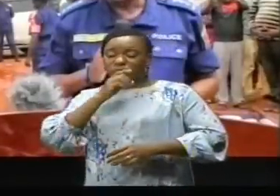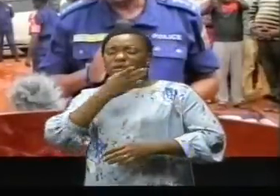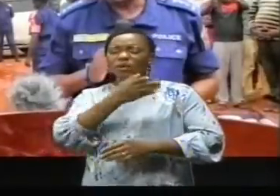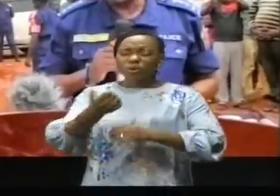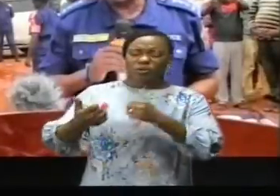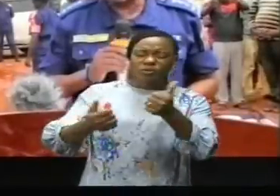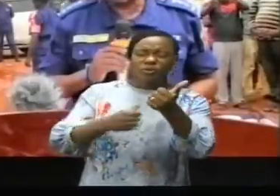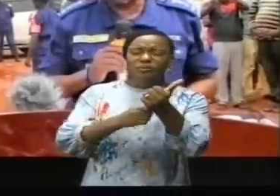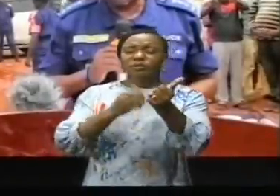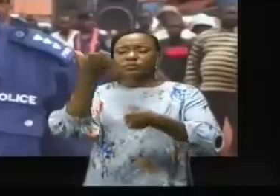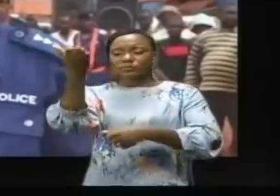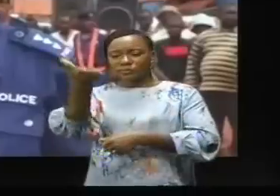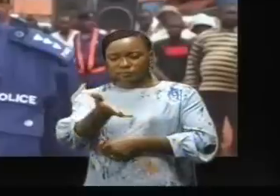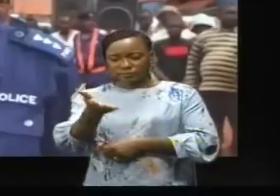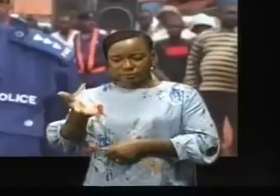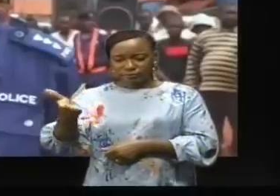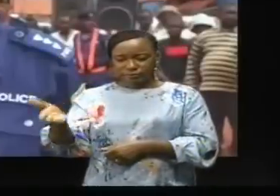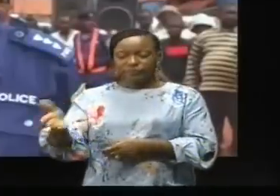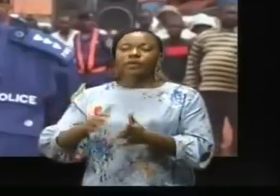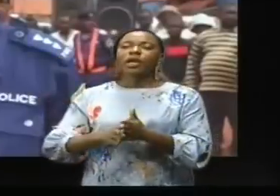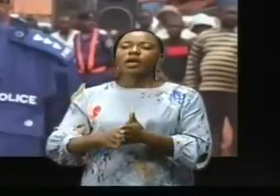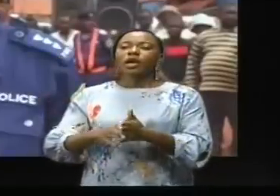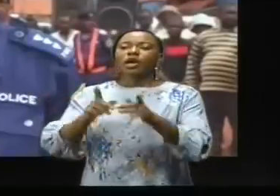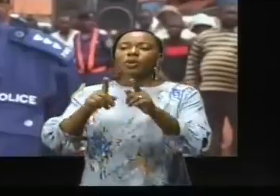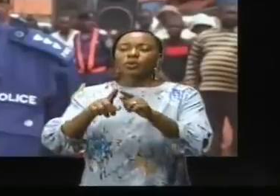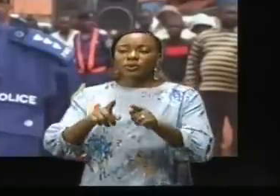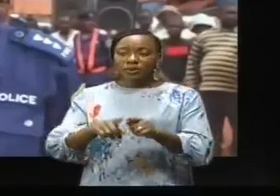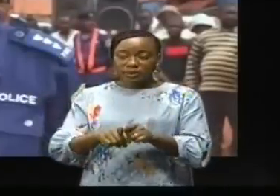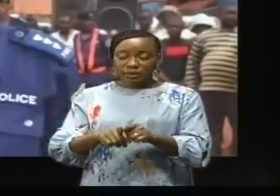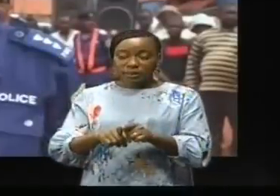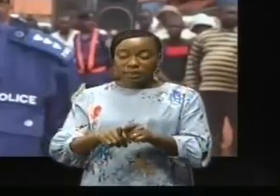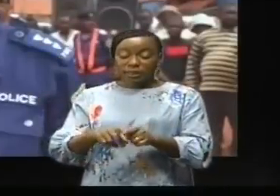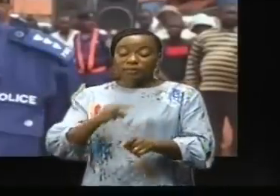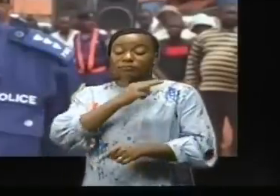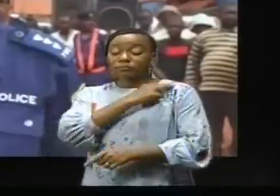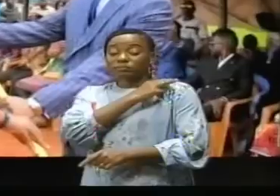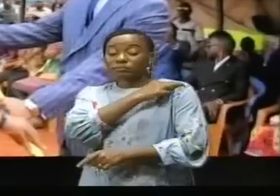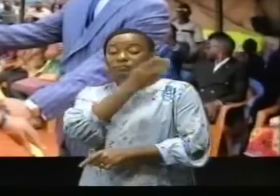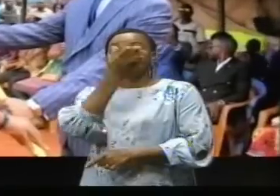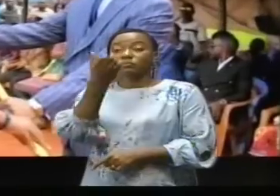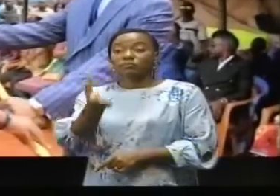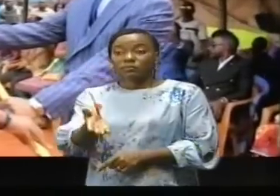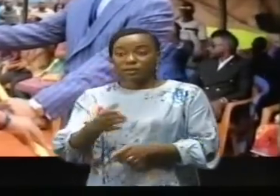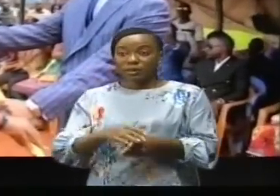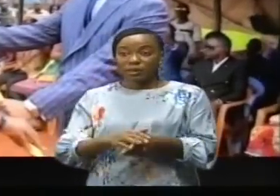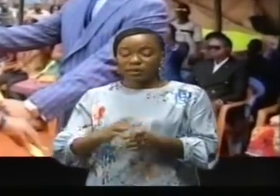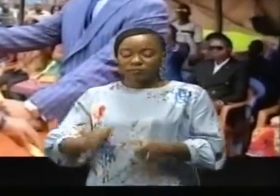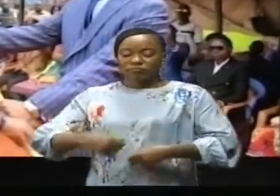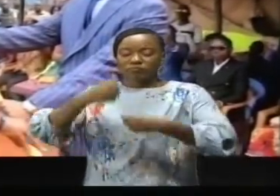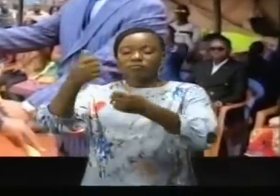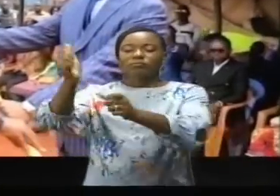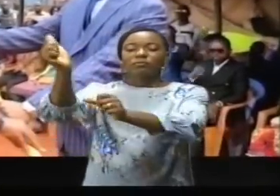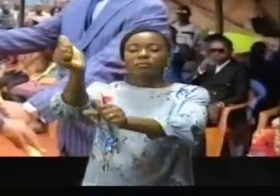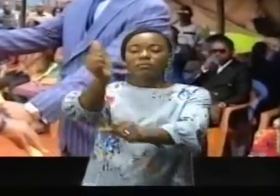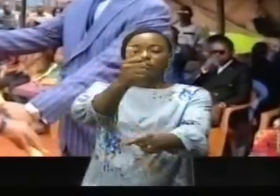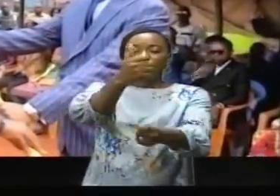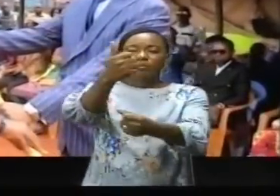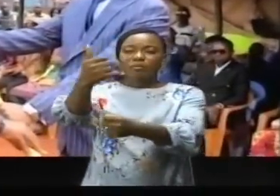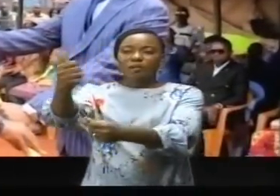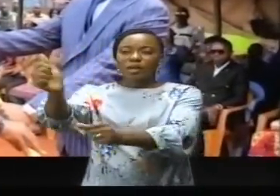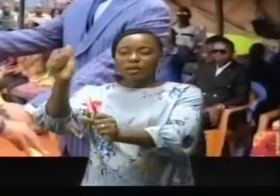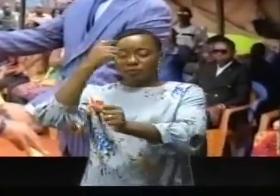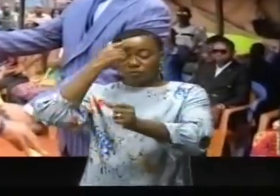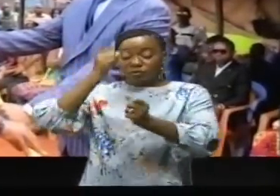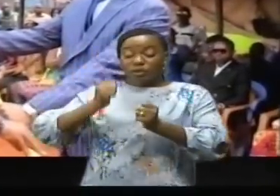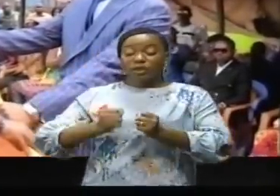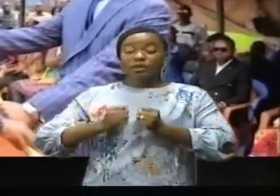commissaire principal provincial de la PNC Bazouélé, le colonel Maurice Kanyamkengé. Avant de lui remettre l'étendard, qui est le symbole du